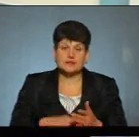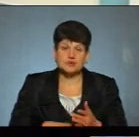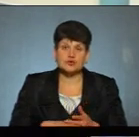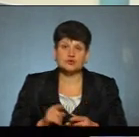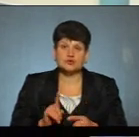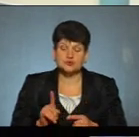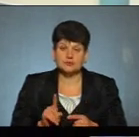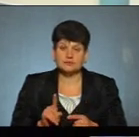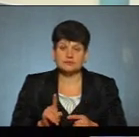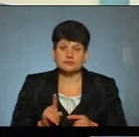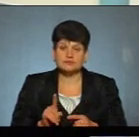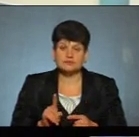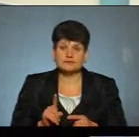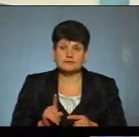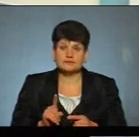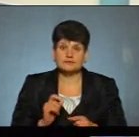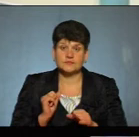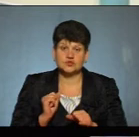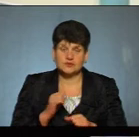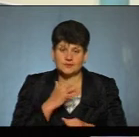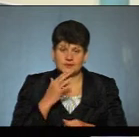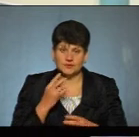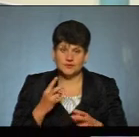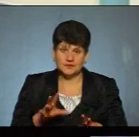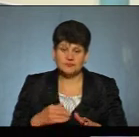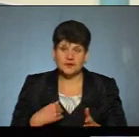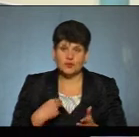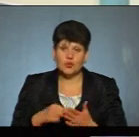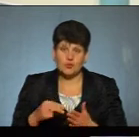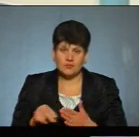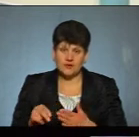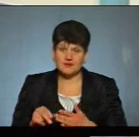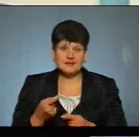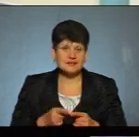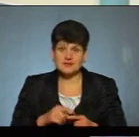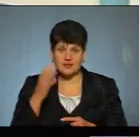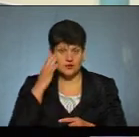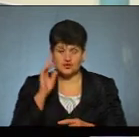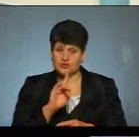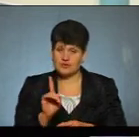Надіюсь, мішків багато не треба буде. Ми закупили, це не чорний юмор,